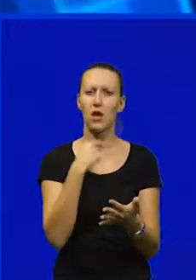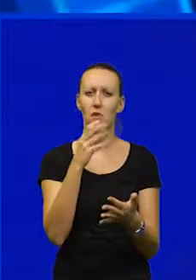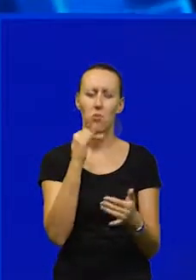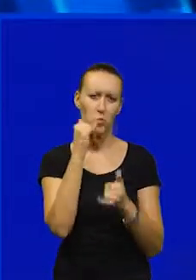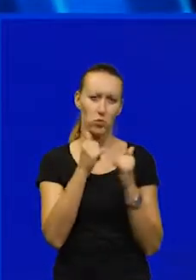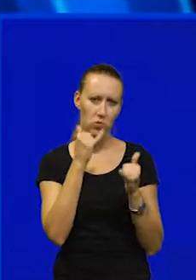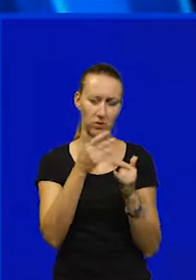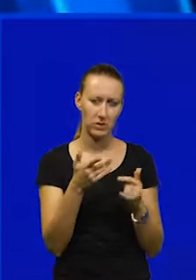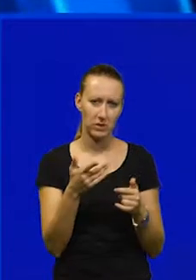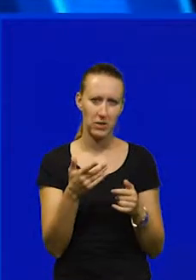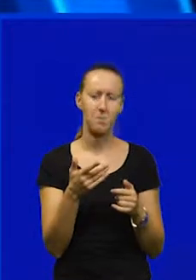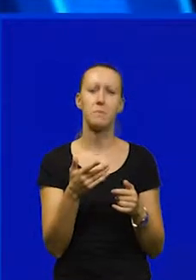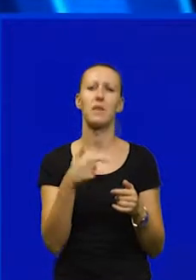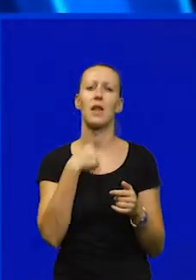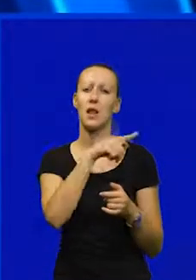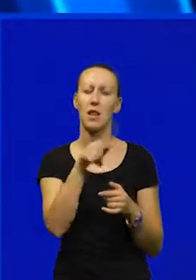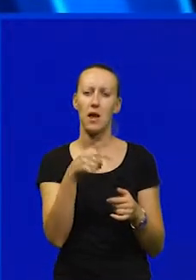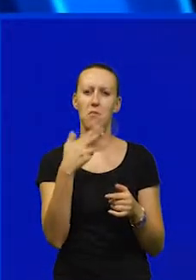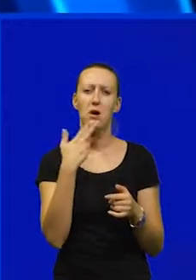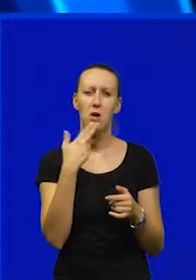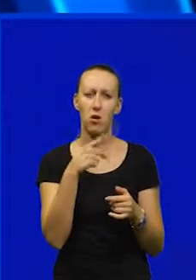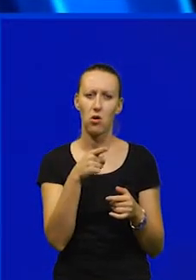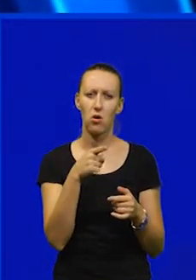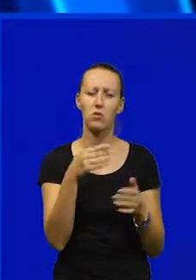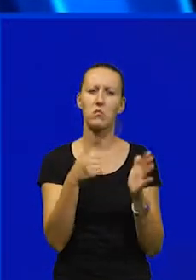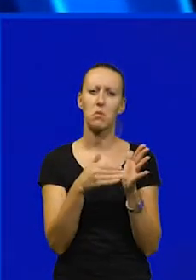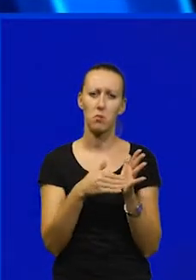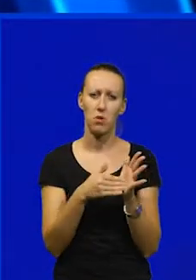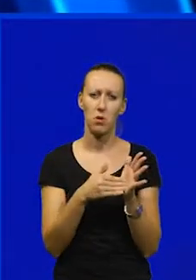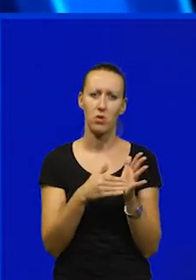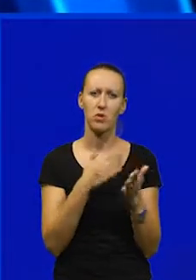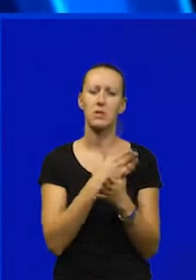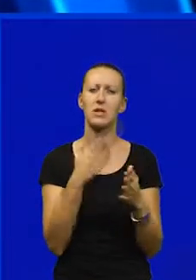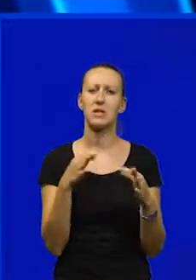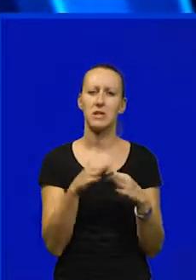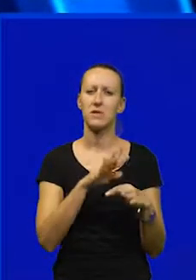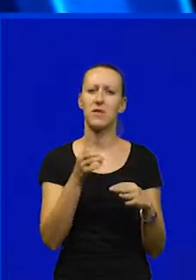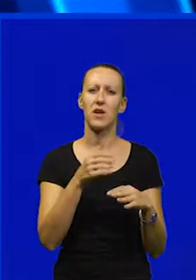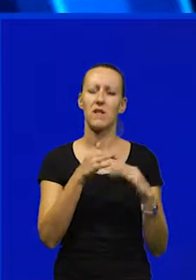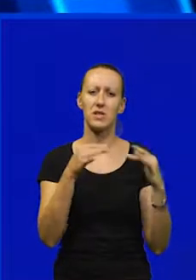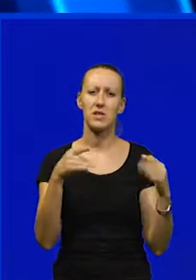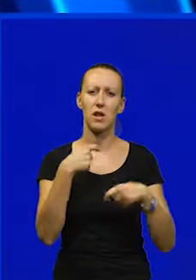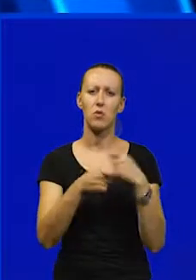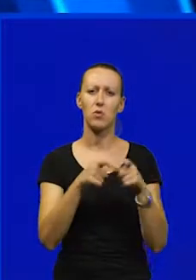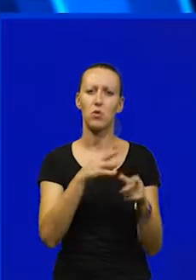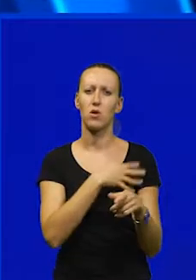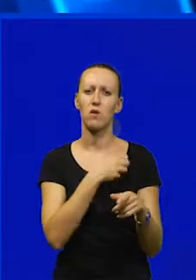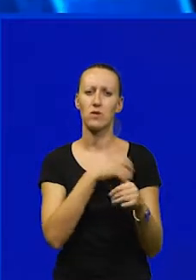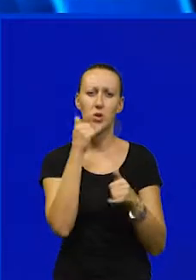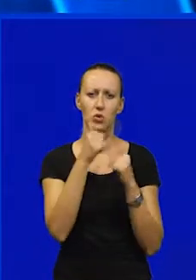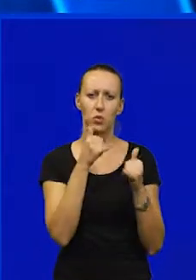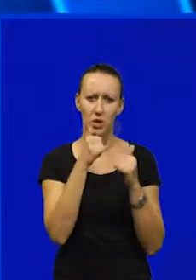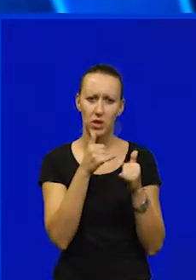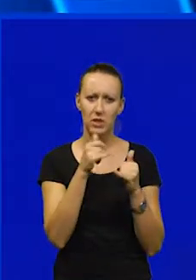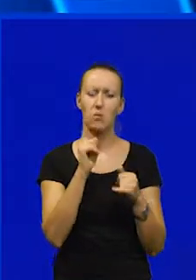u turizmu. Dakle, nama kadrovi koji su nam potrebni za sve vrste posleva u Hrvatskom turizmu u gosteljstvu